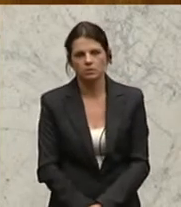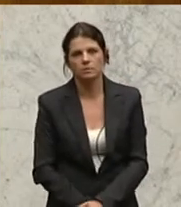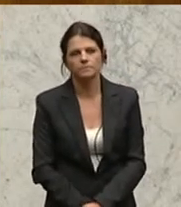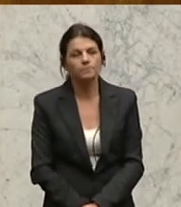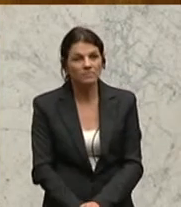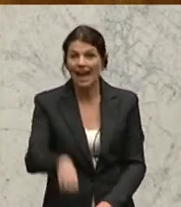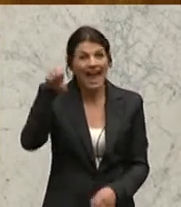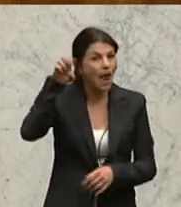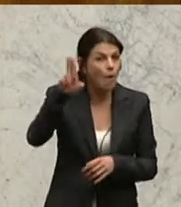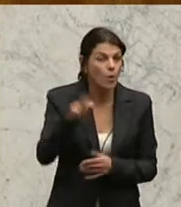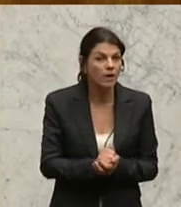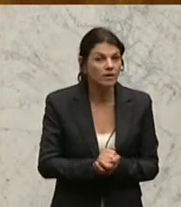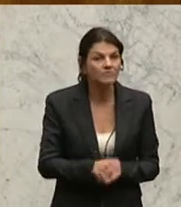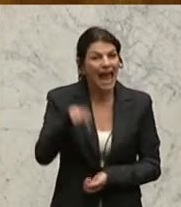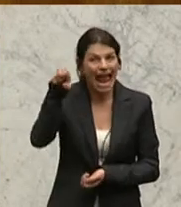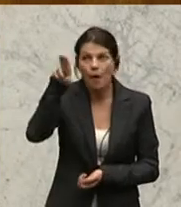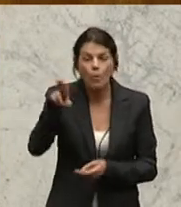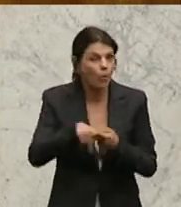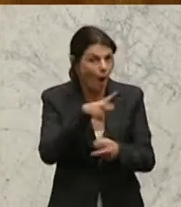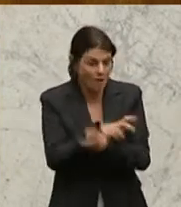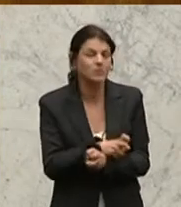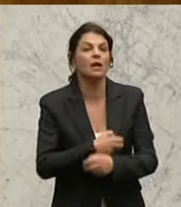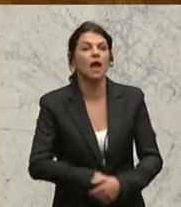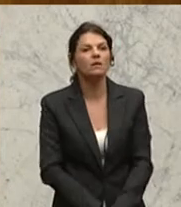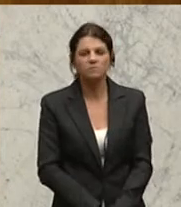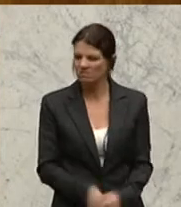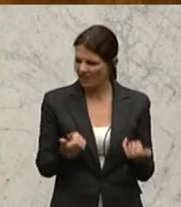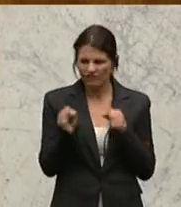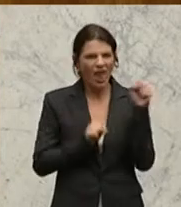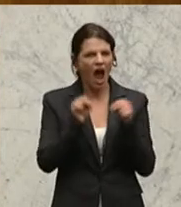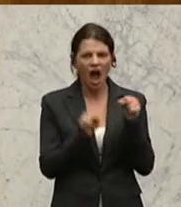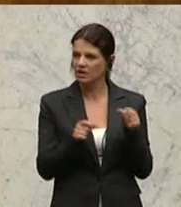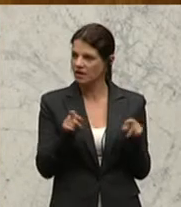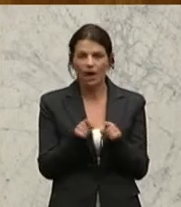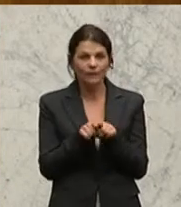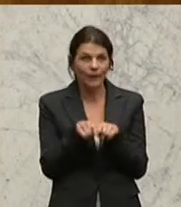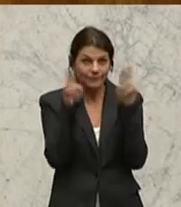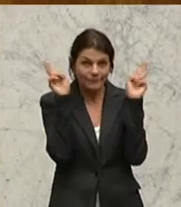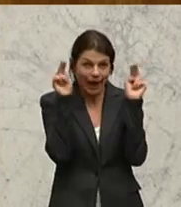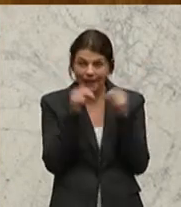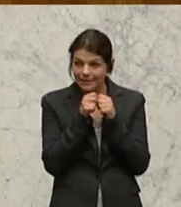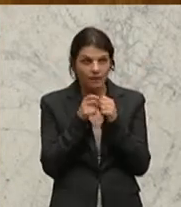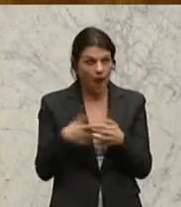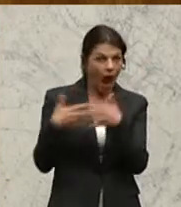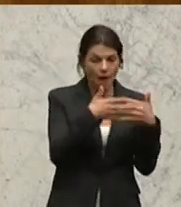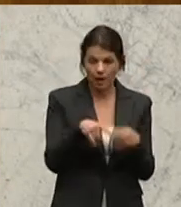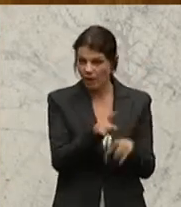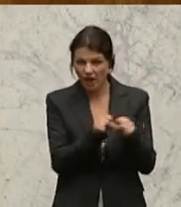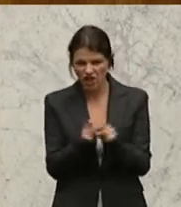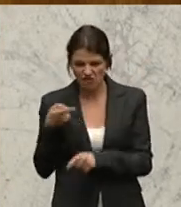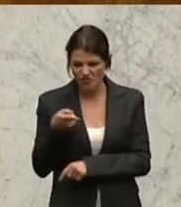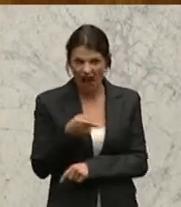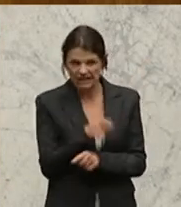Die EU und Österreich benimmt sich wie das berühmte Kaninchen vor der Schlange. Amerika zischelt